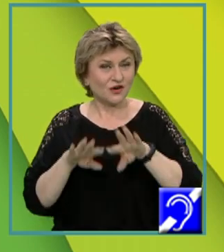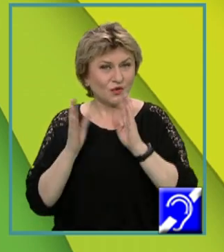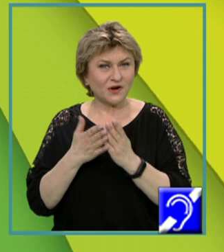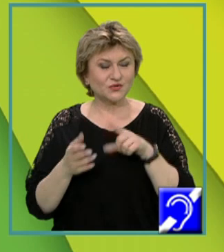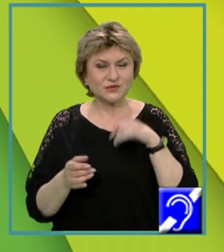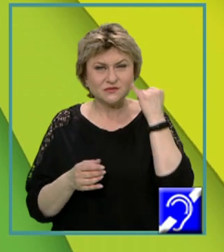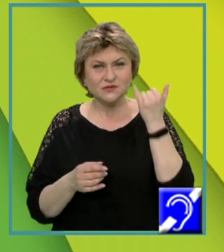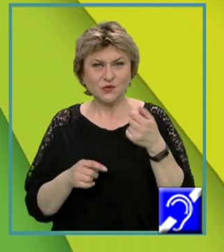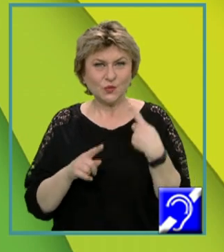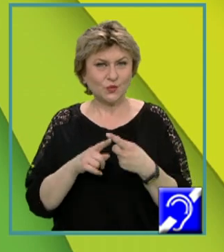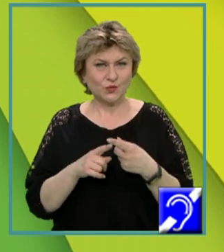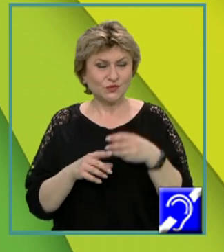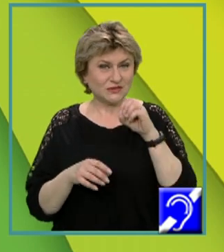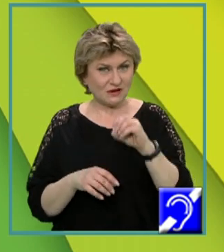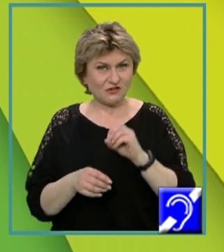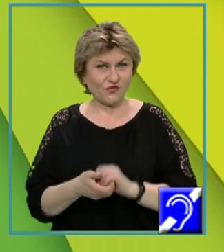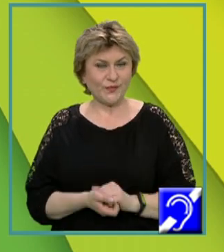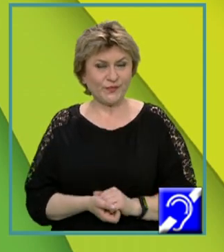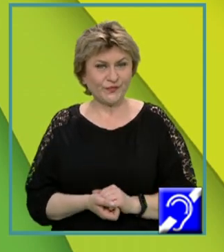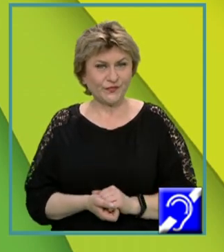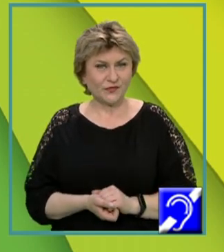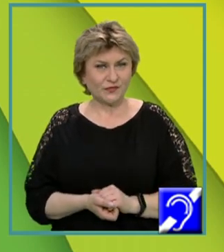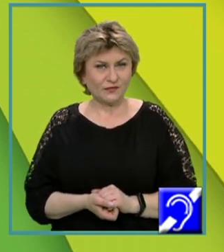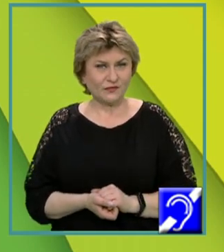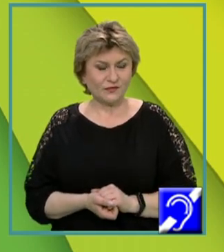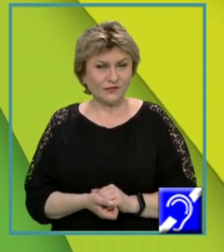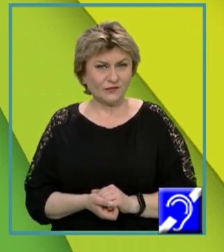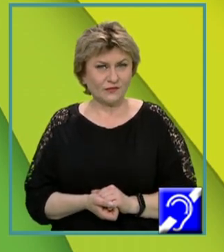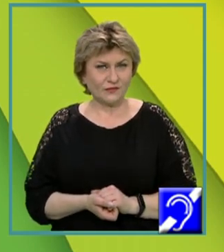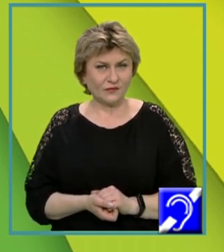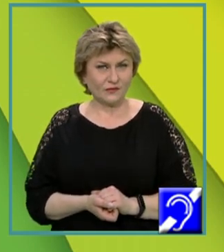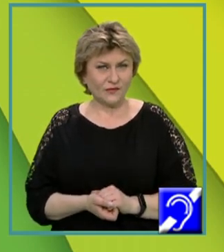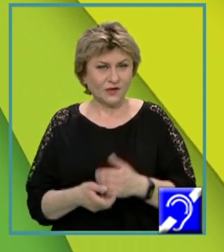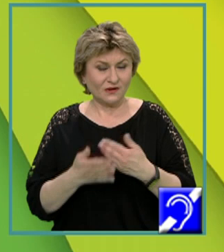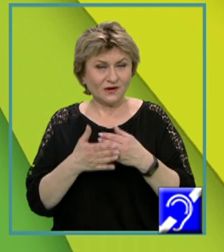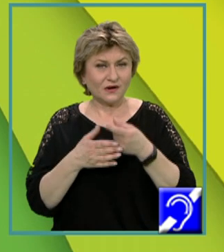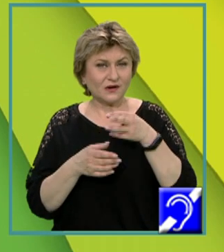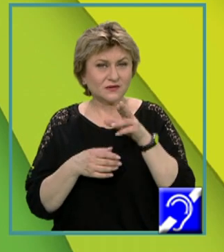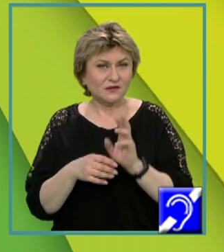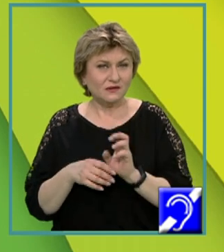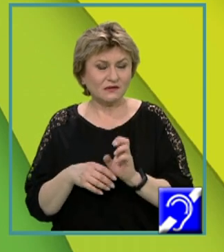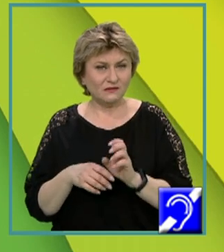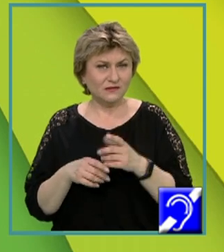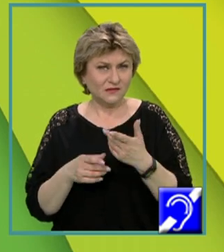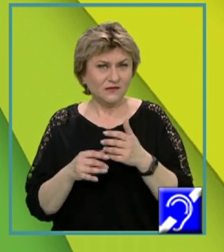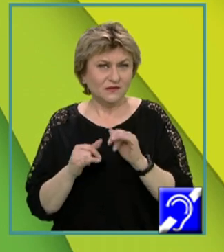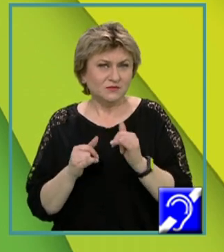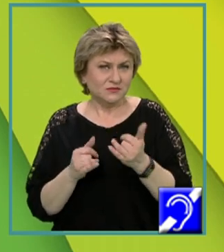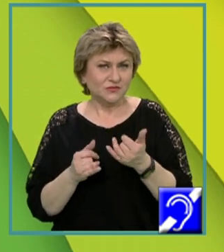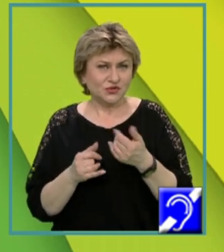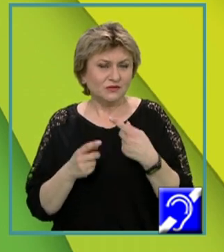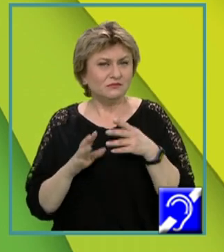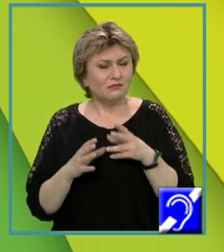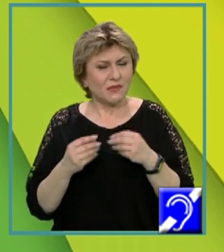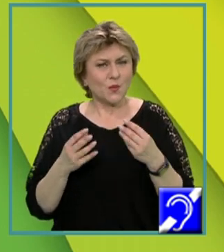inițializate cu 0, 0, caracterul backslash 0, false și